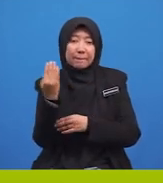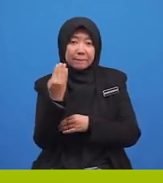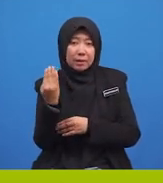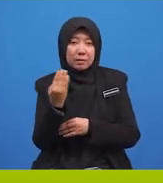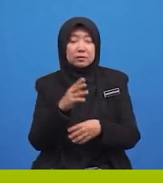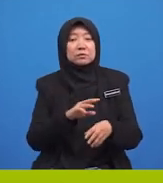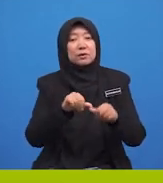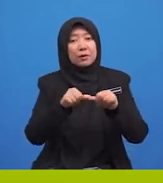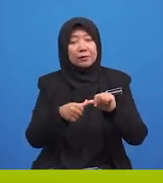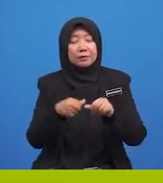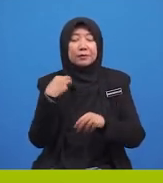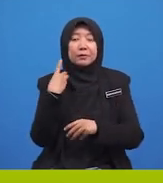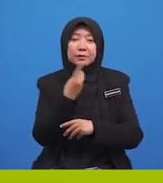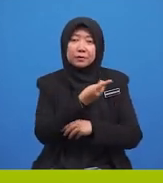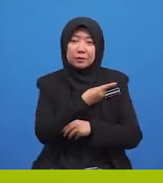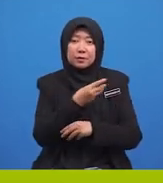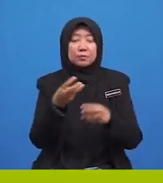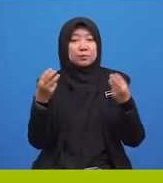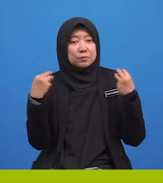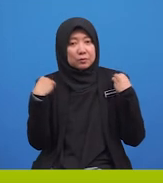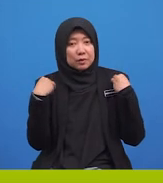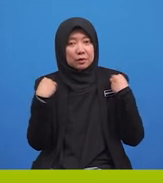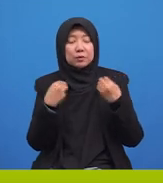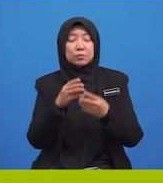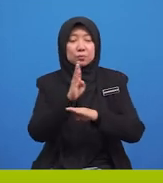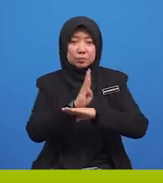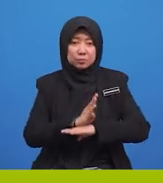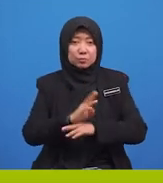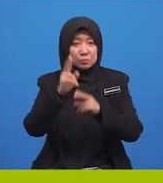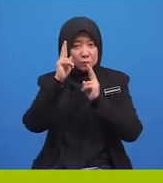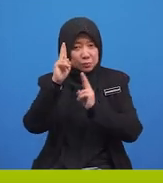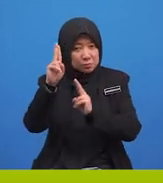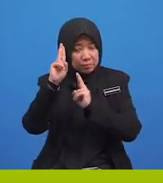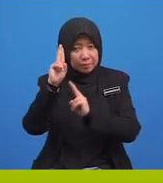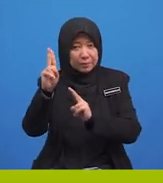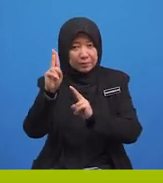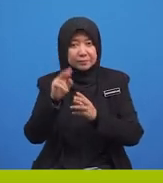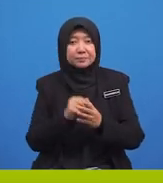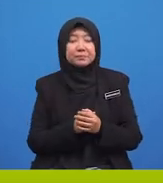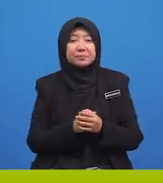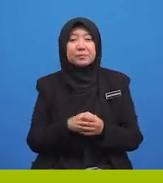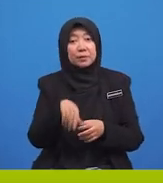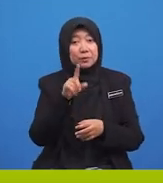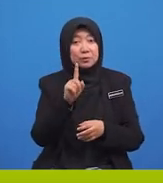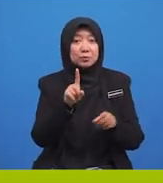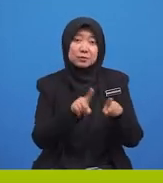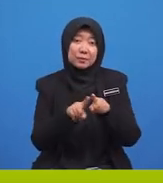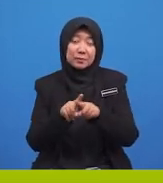agar kita dapat mewujudkan budaya hormat-menghormati antara satu sama lain.